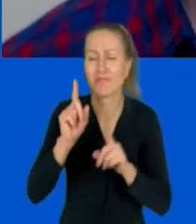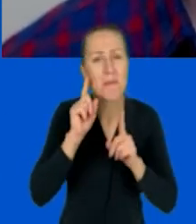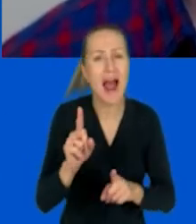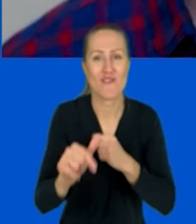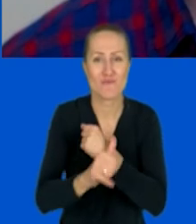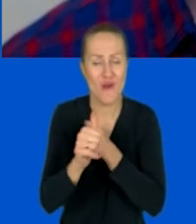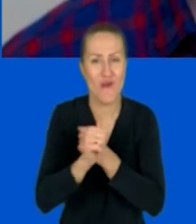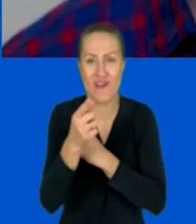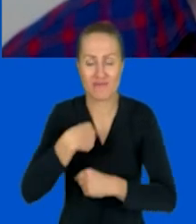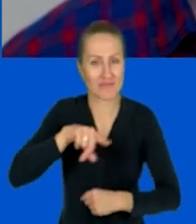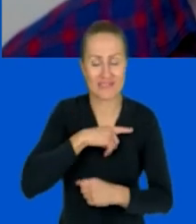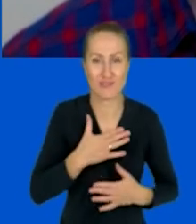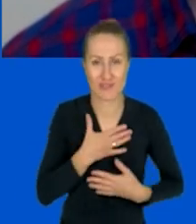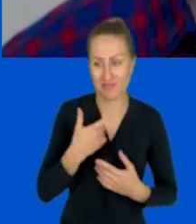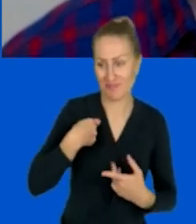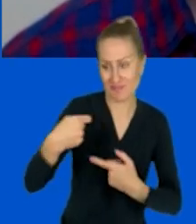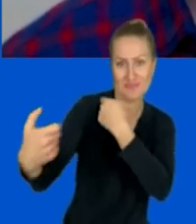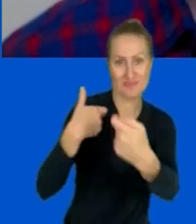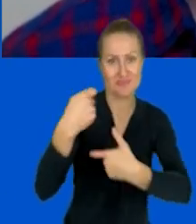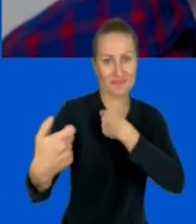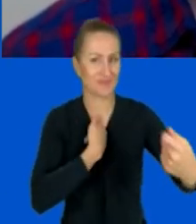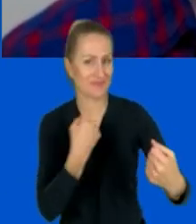właśnie wyrywają nas trochę z tego